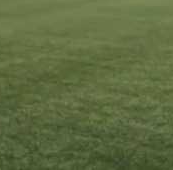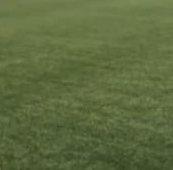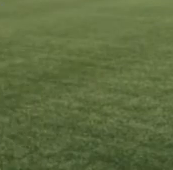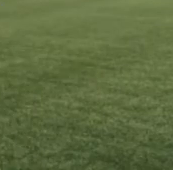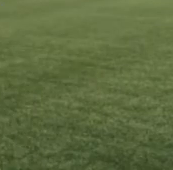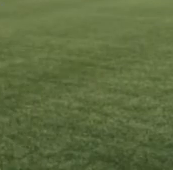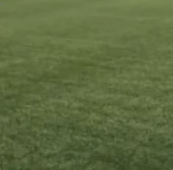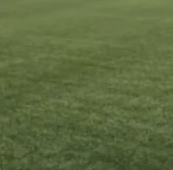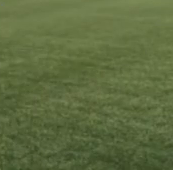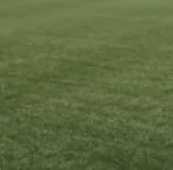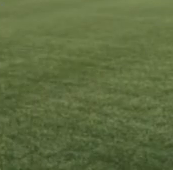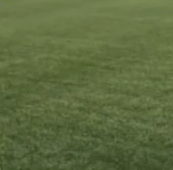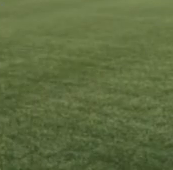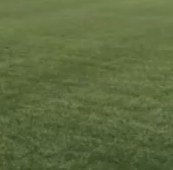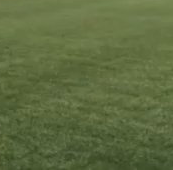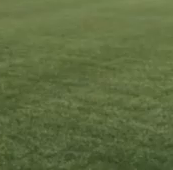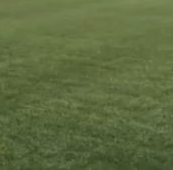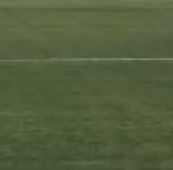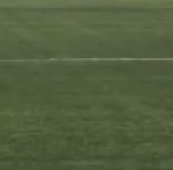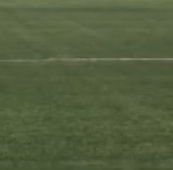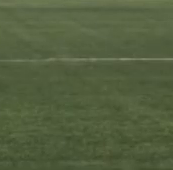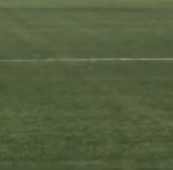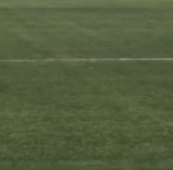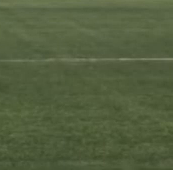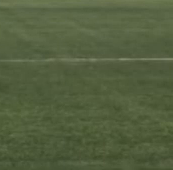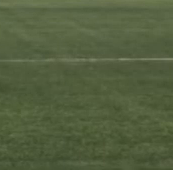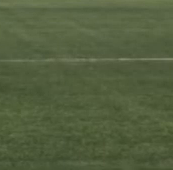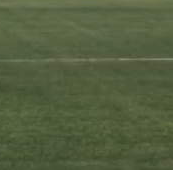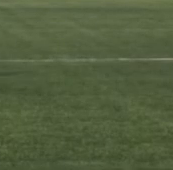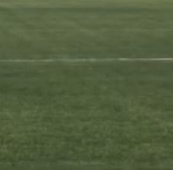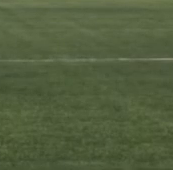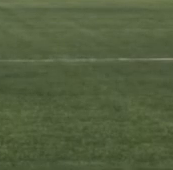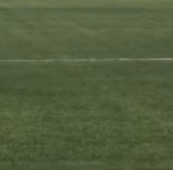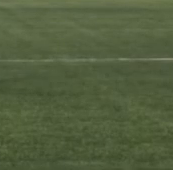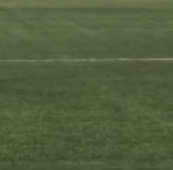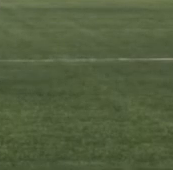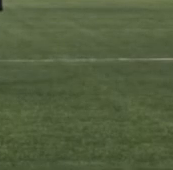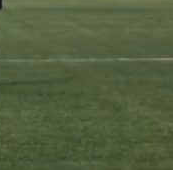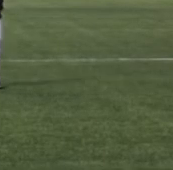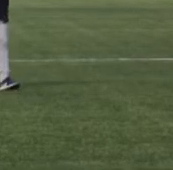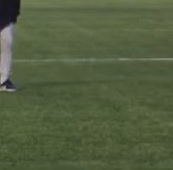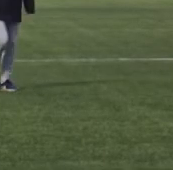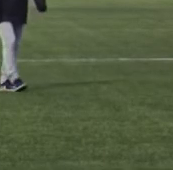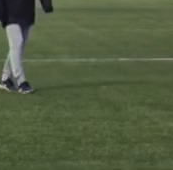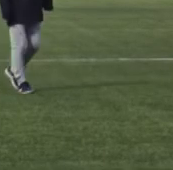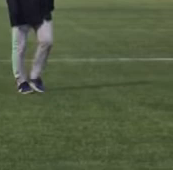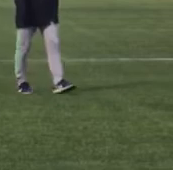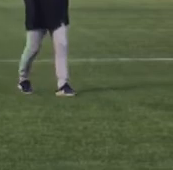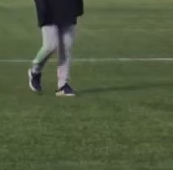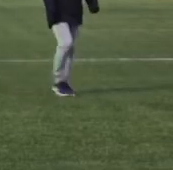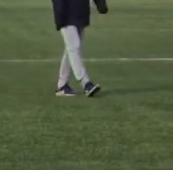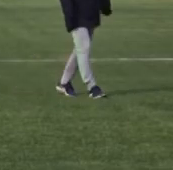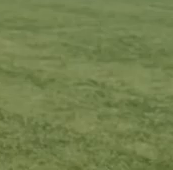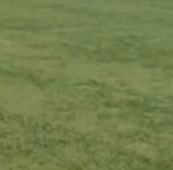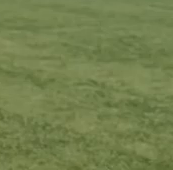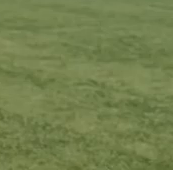думаю, до гри в Угорщині будемо готові на 100%. Півзахисник Вадим Страшкавич сьогодні на полі не тренується через травмовану п